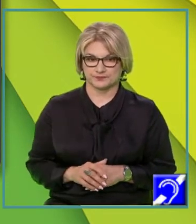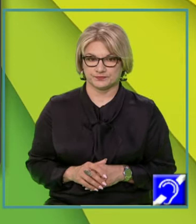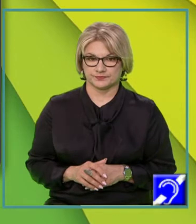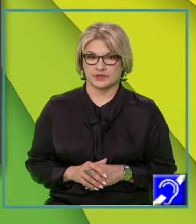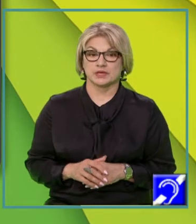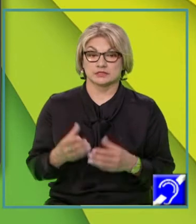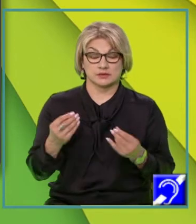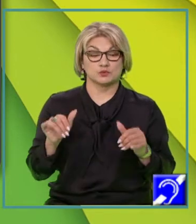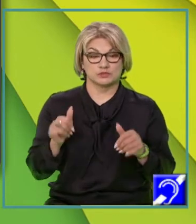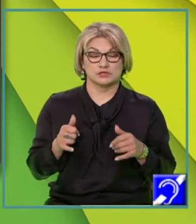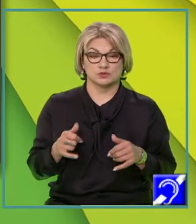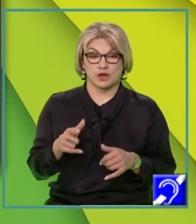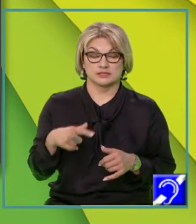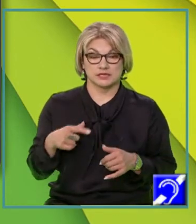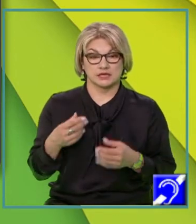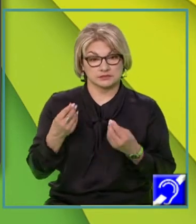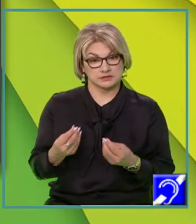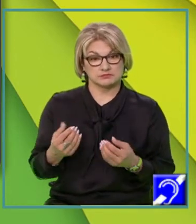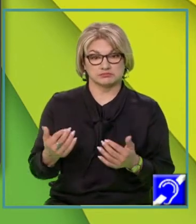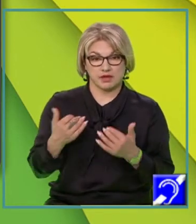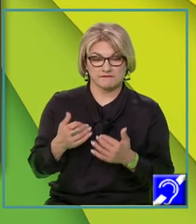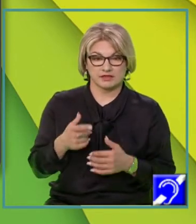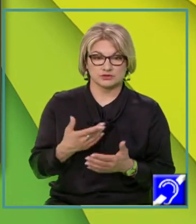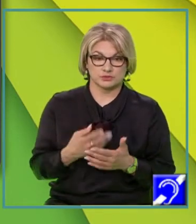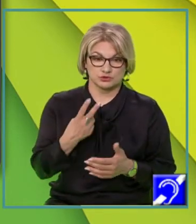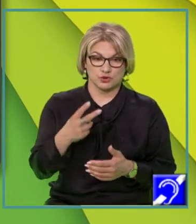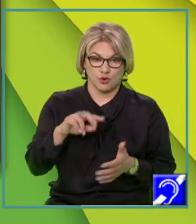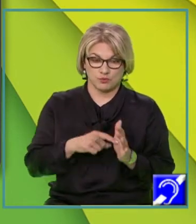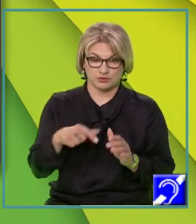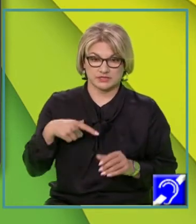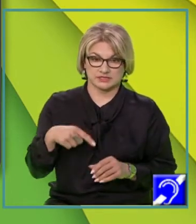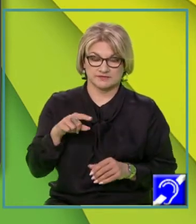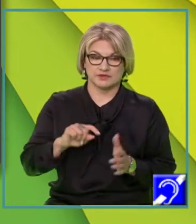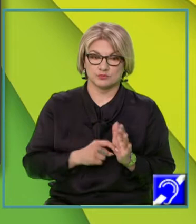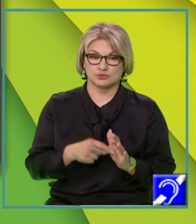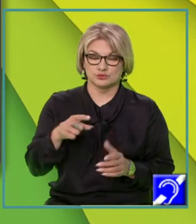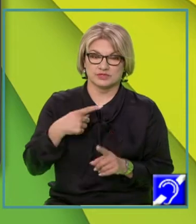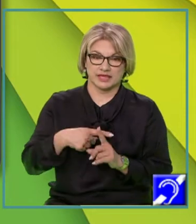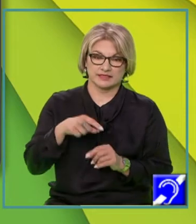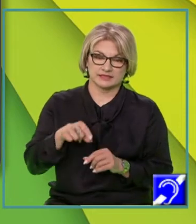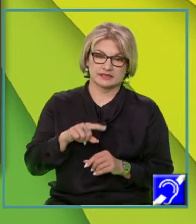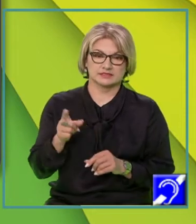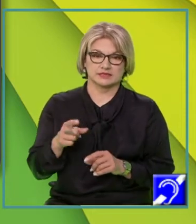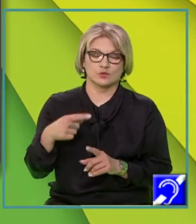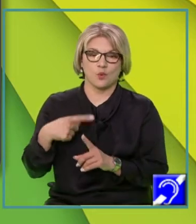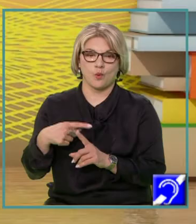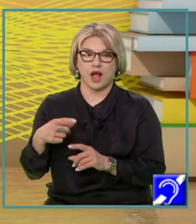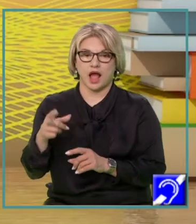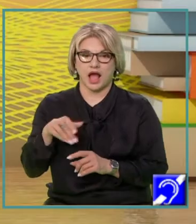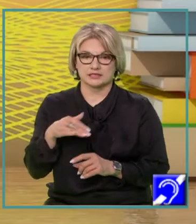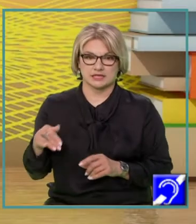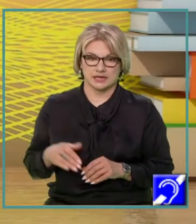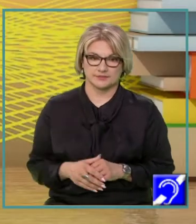foarte multe situații, este avantajos ca aceste două puncte să fie chiar punctele de intersecție cu axele de coordonate